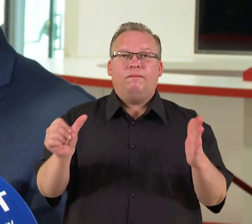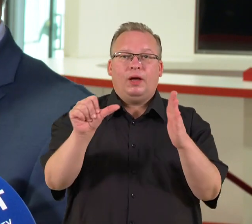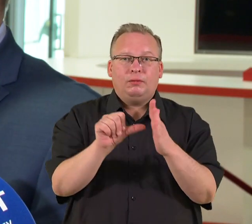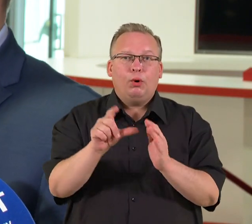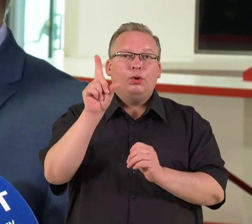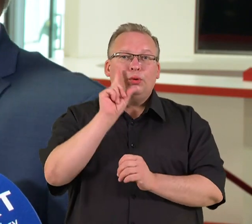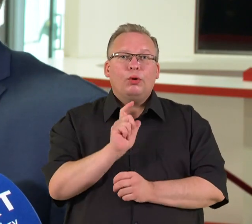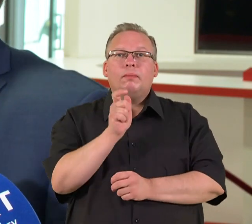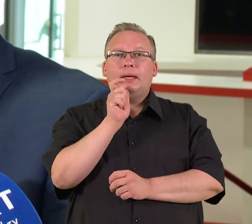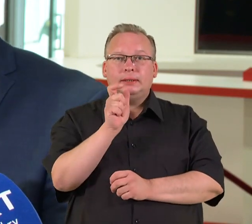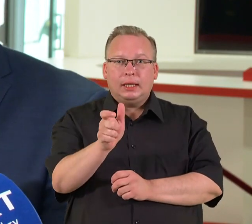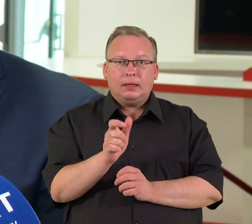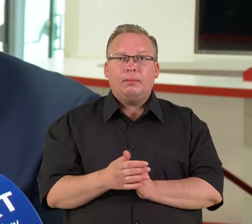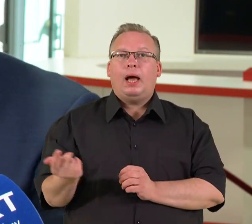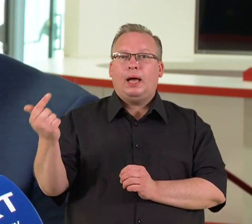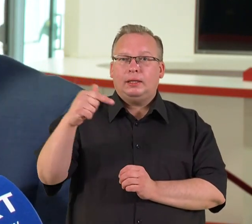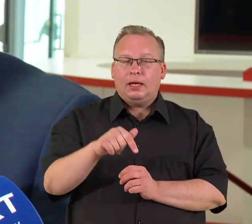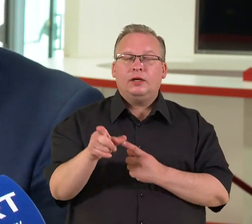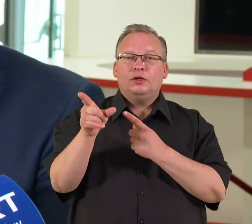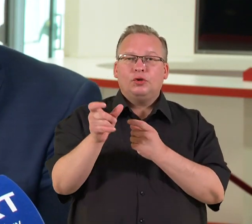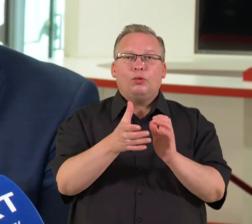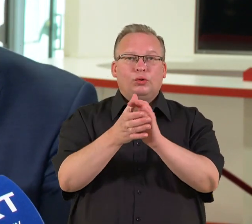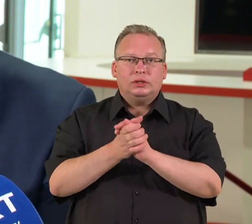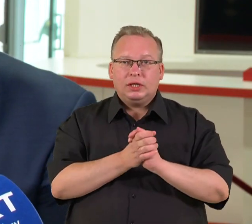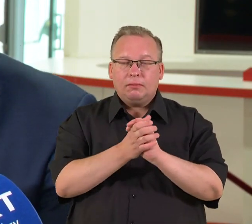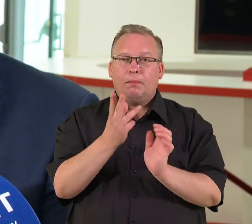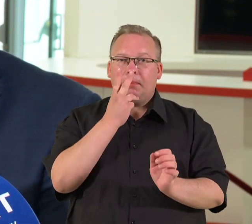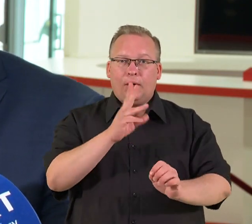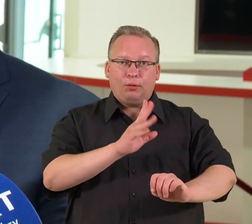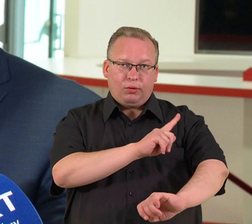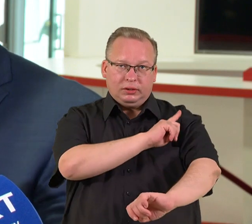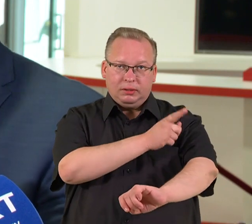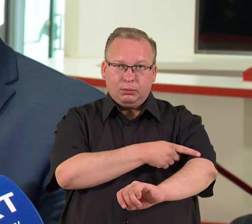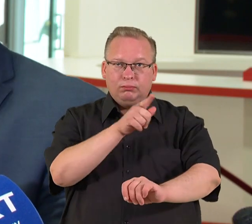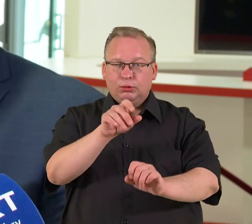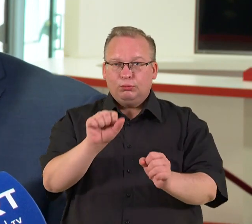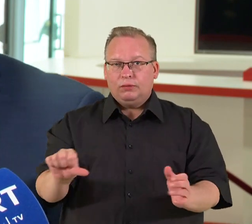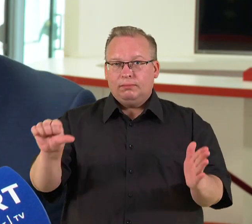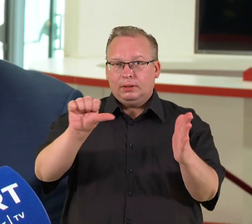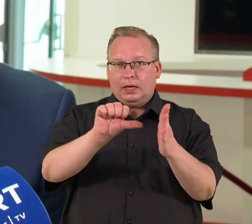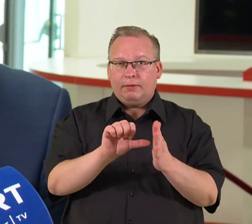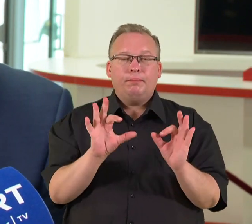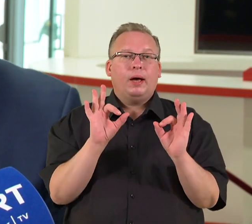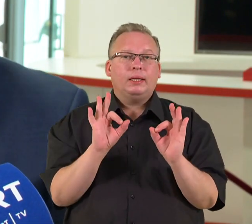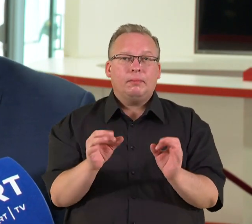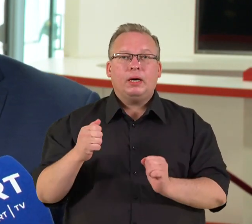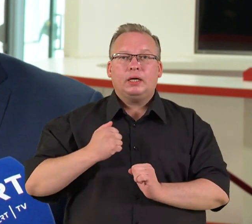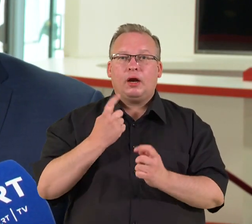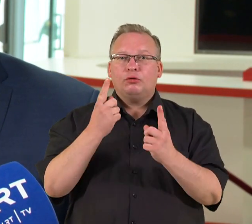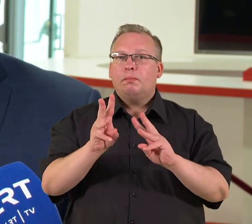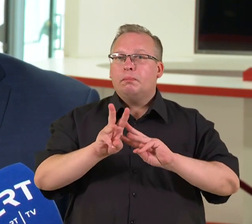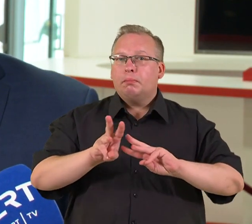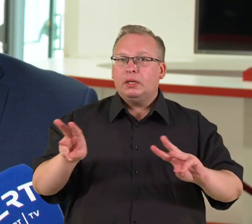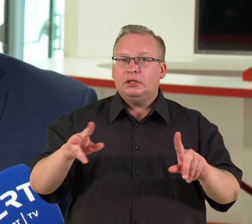ir norim atsakymą, ateik į Šaulius Sąjungą, parodėj, kuo tu stiprus ir ten galėsite tą vaidmenį surasti. Bet ar teisingas sukrašto apsaugos